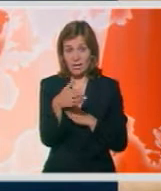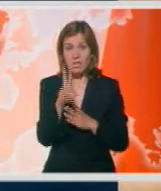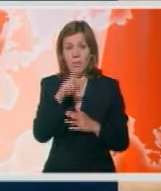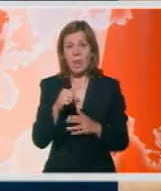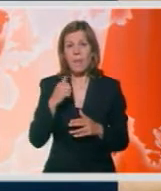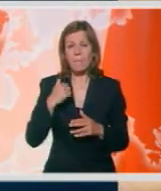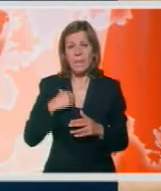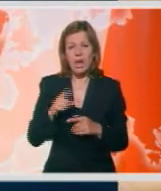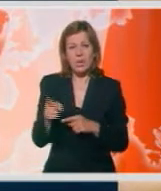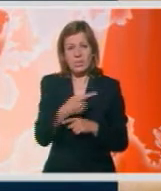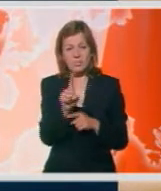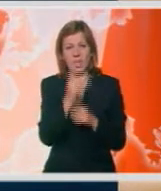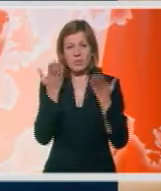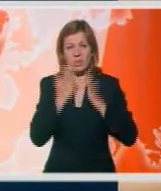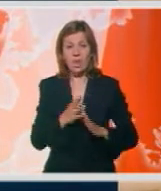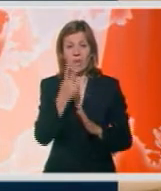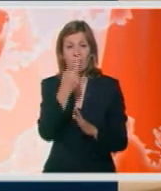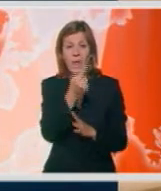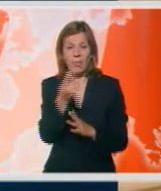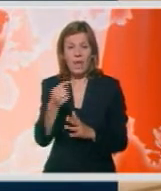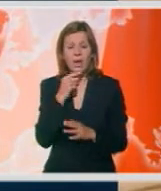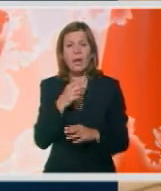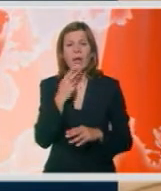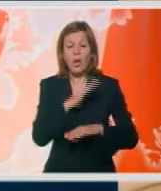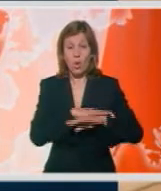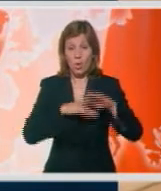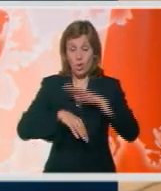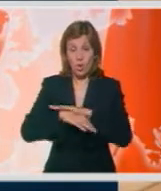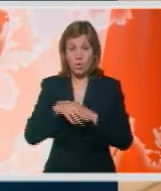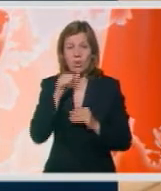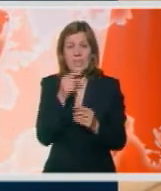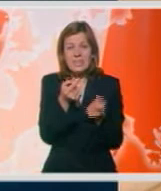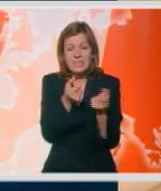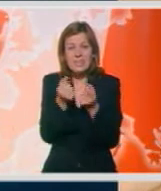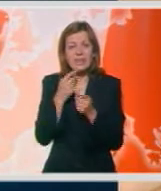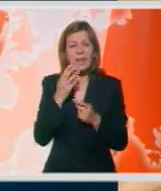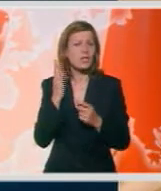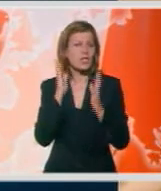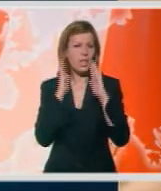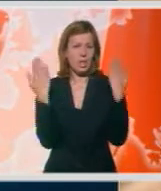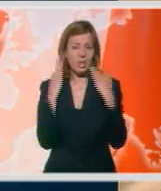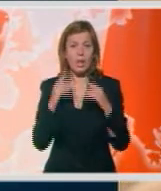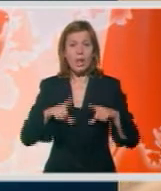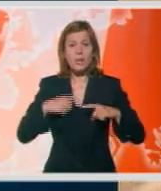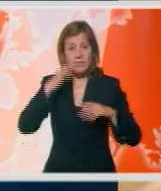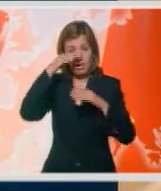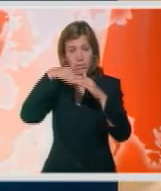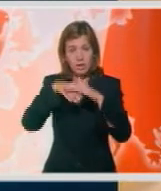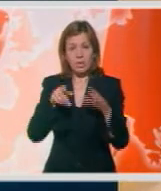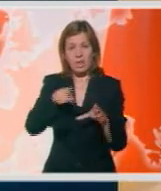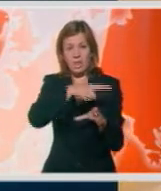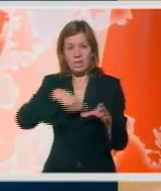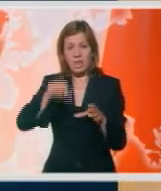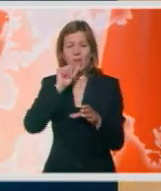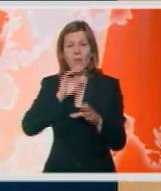belo, zmijasto telo, dva para zakržljali ih nogu i sićušne škrge. Živi u podzemnim jezerima po